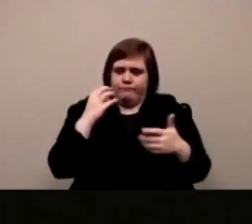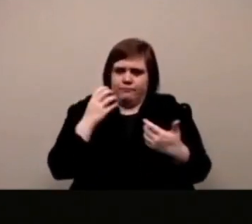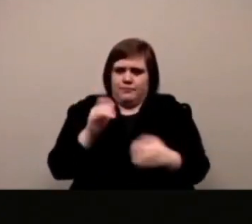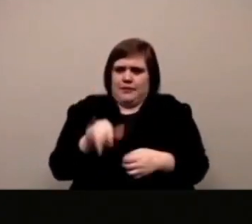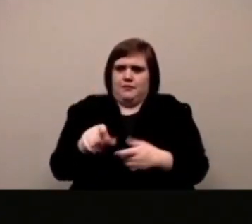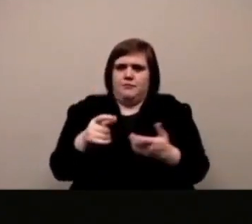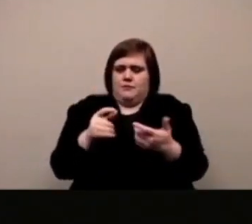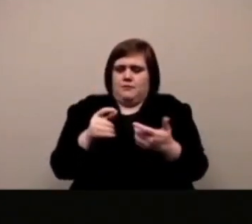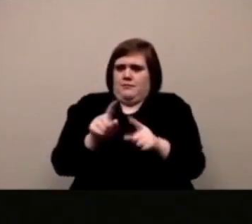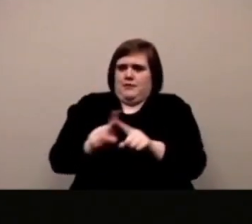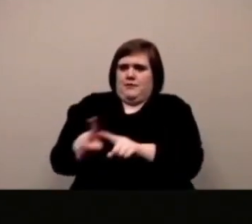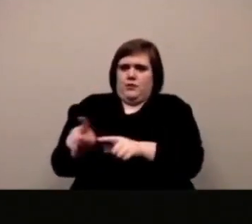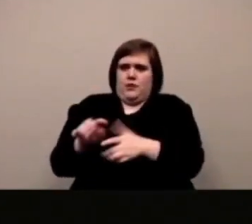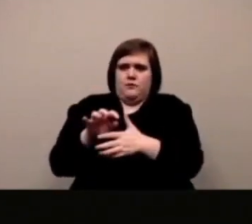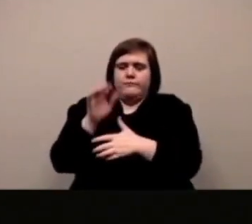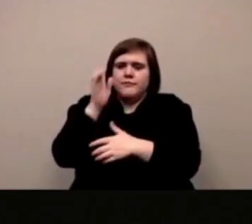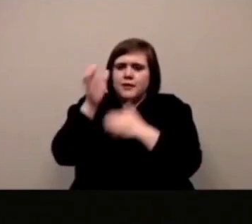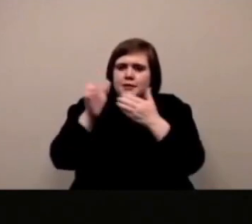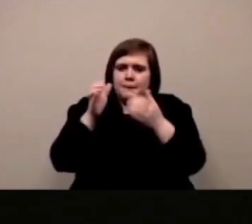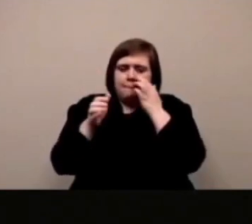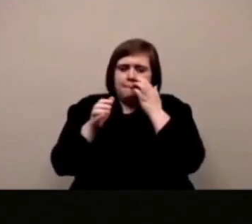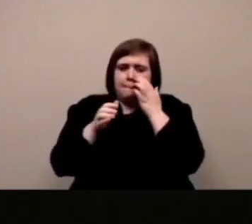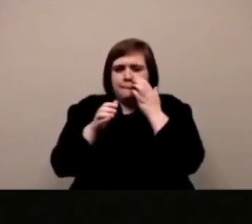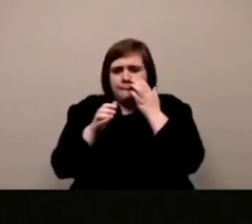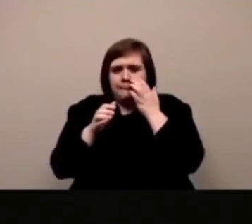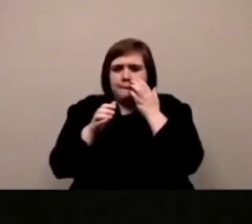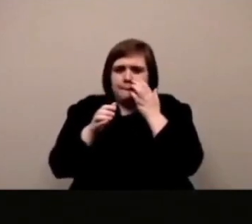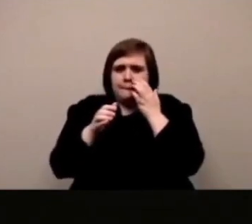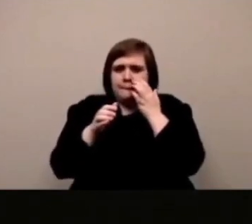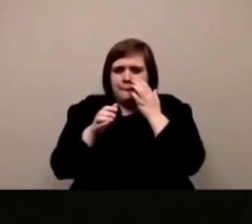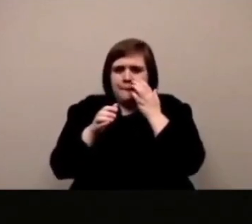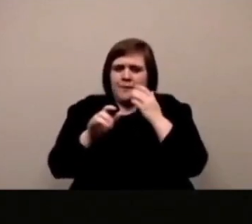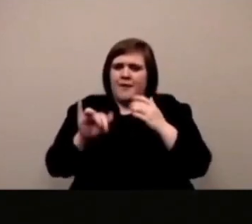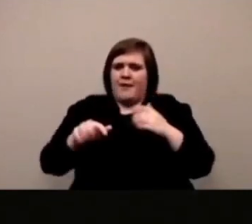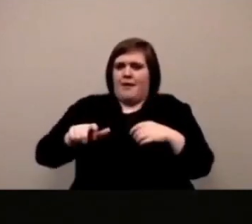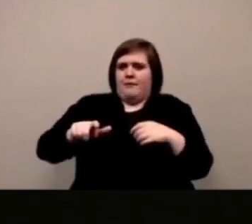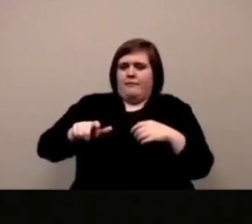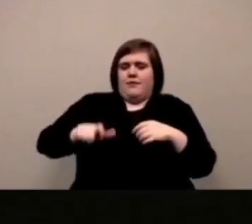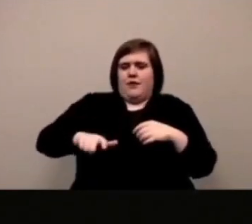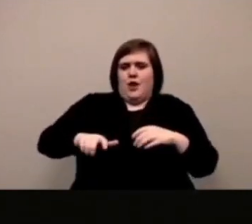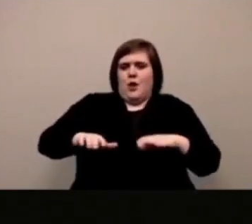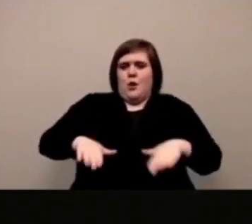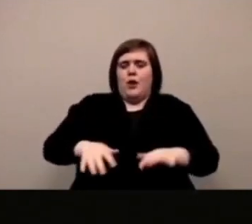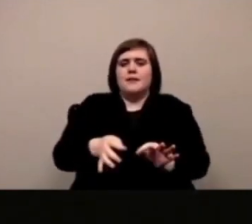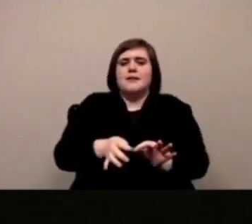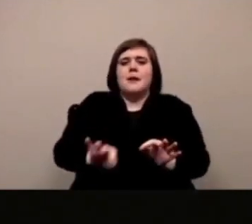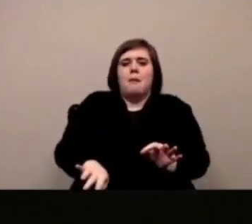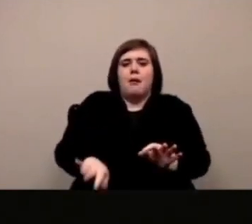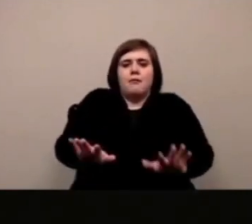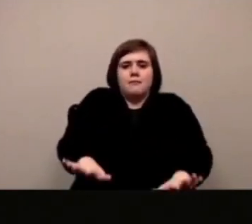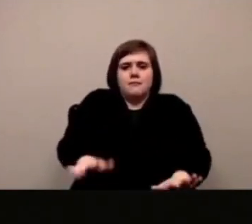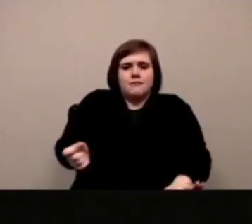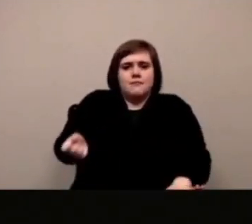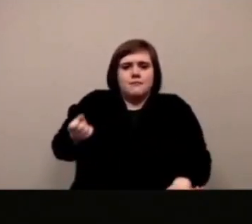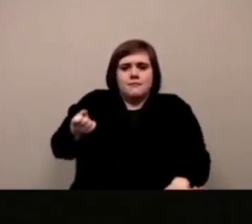poter controllare densità ad esempio e sono concetti che